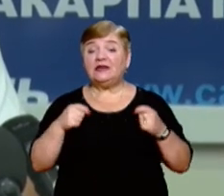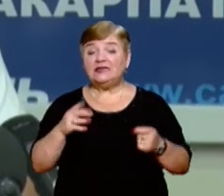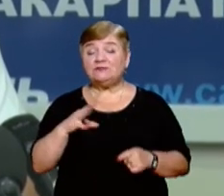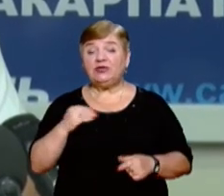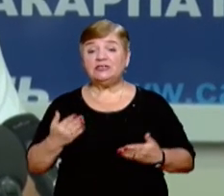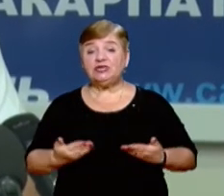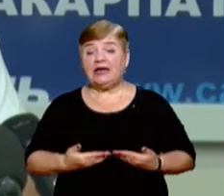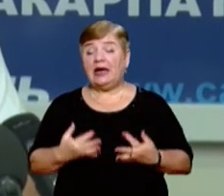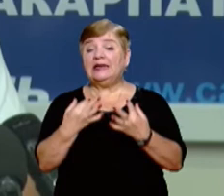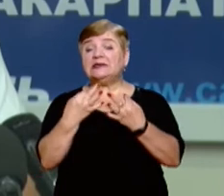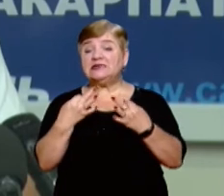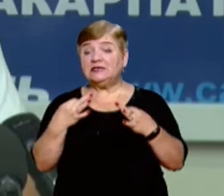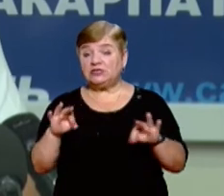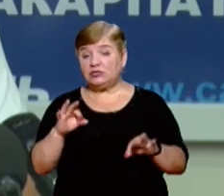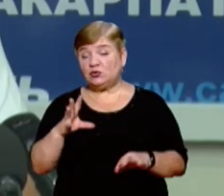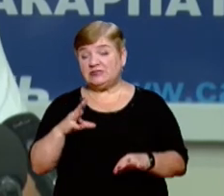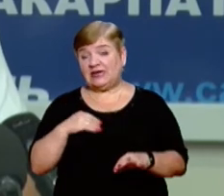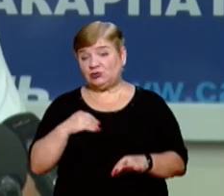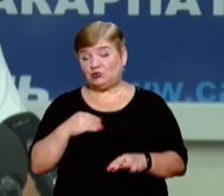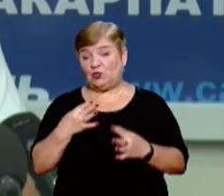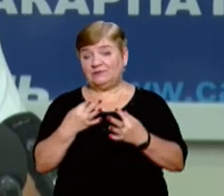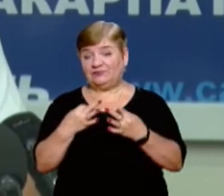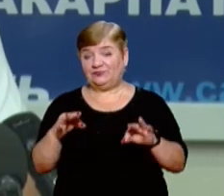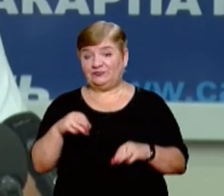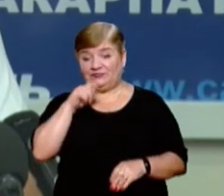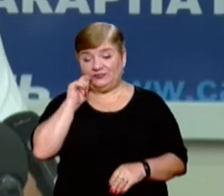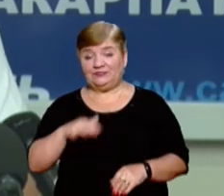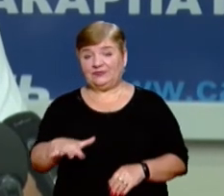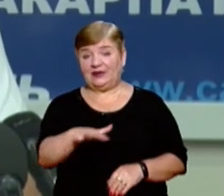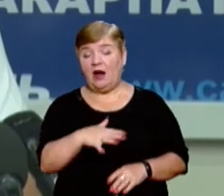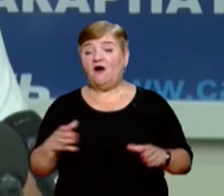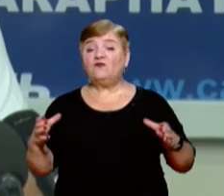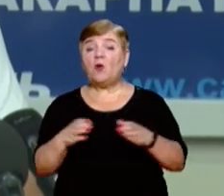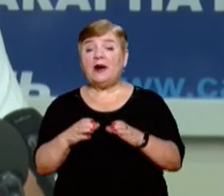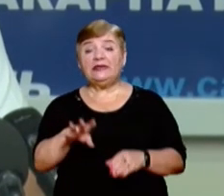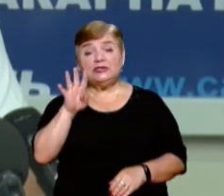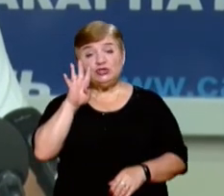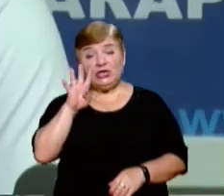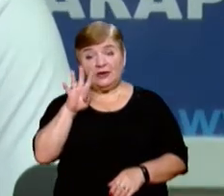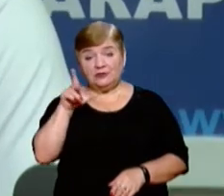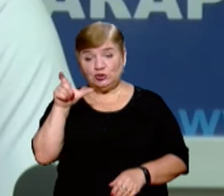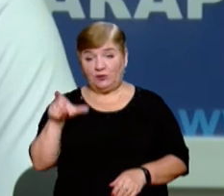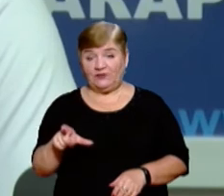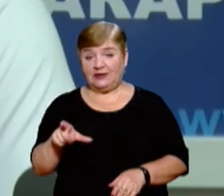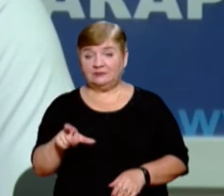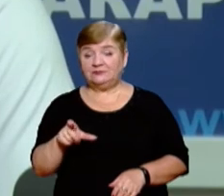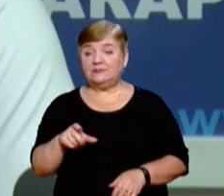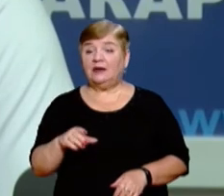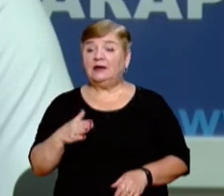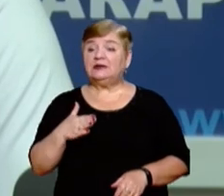незалежність, за наш суверенітет. В команді у нас 4 чоловіки. Мета